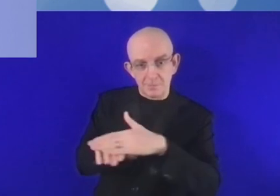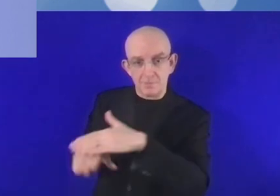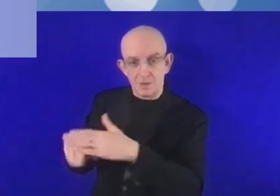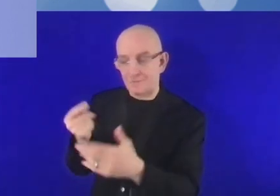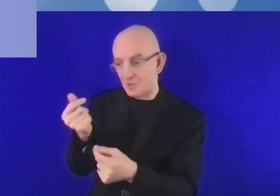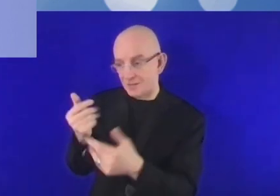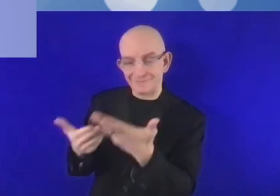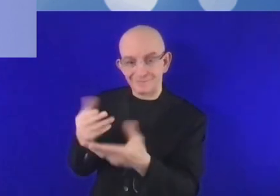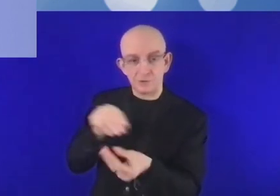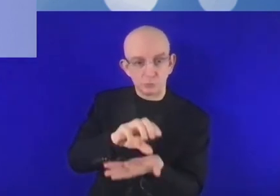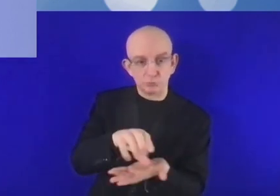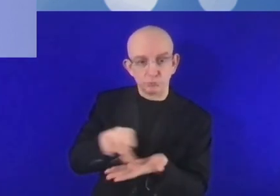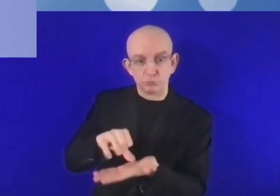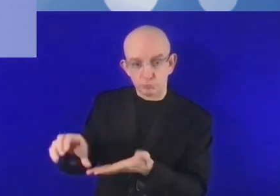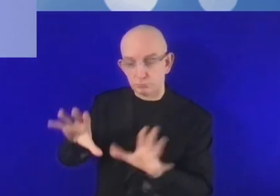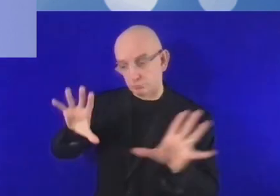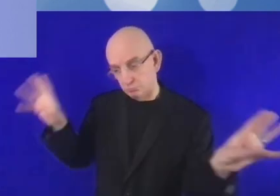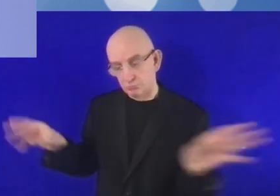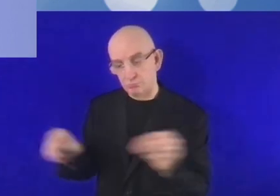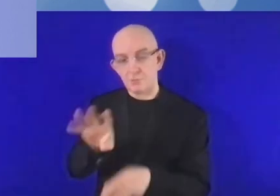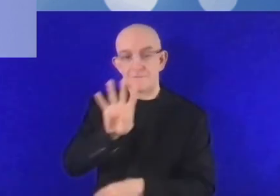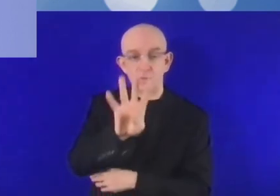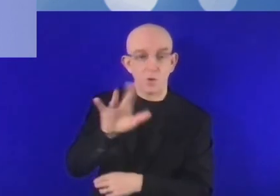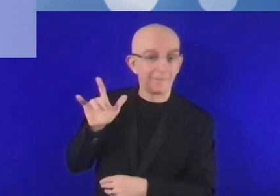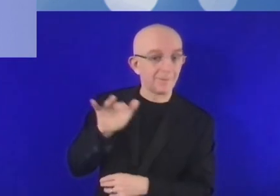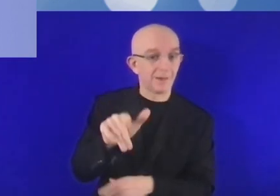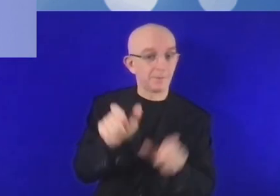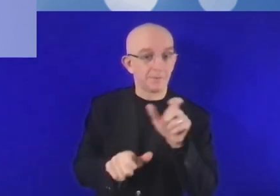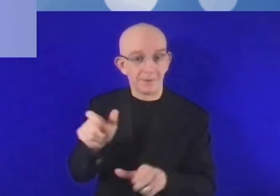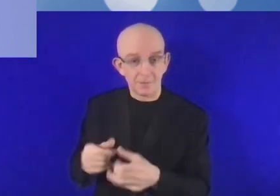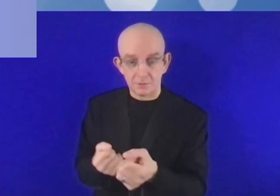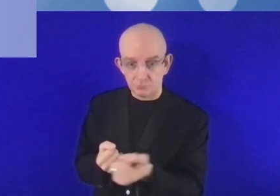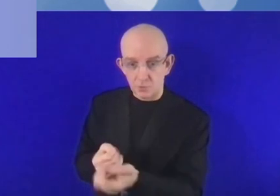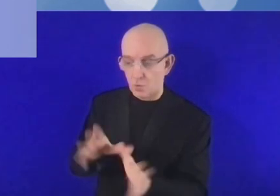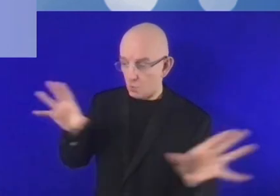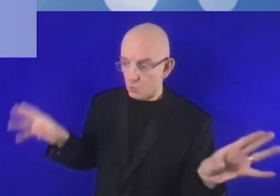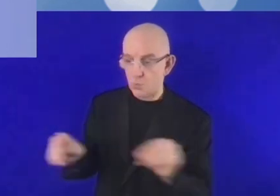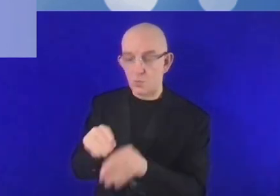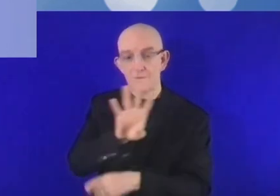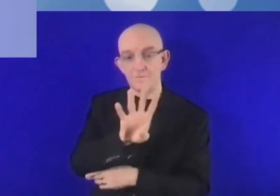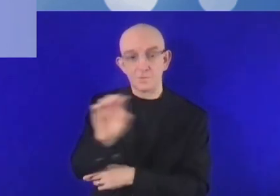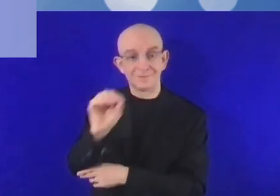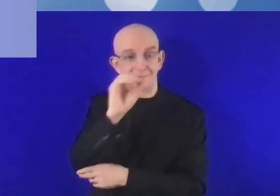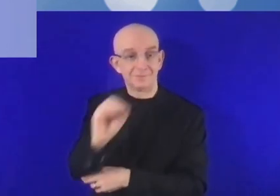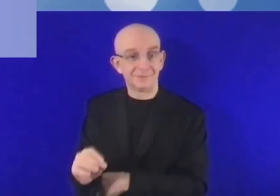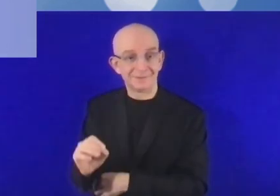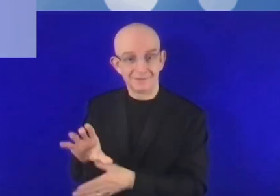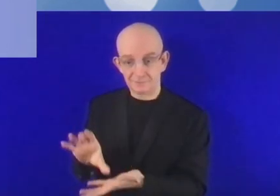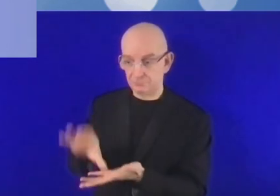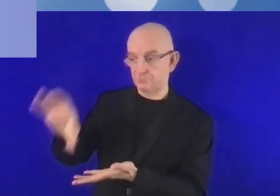soutien financier, bien entendu. Je me souviens que c'est quand même le premier employeur,